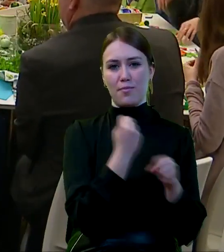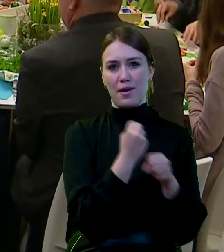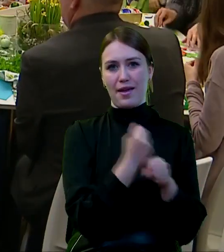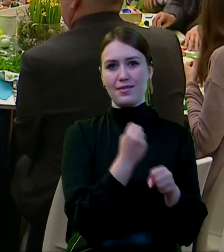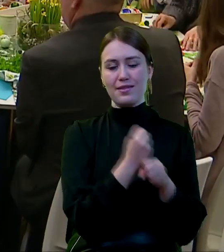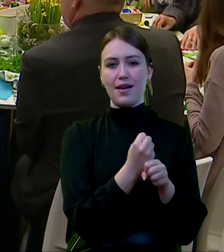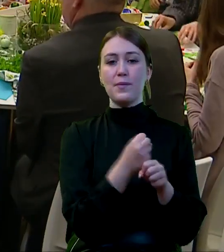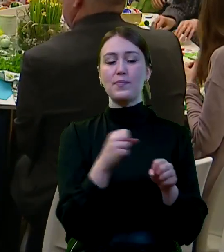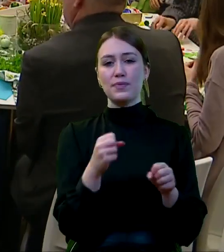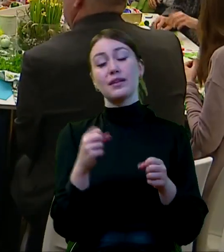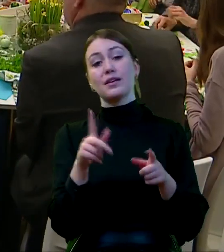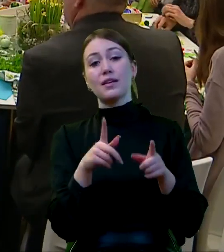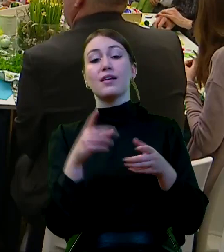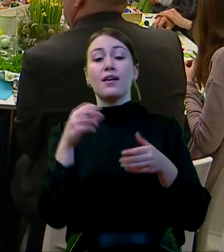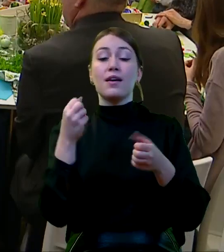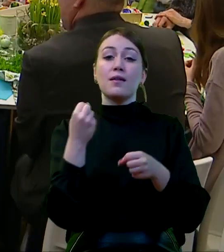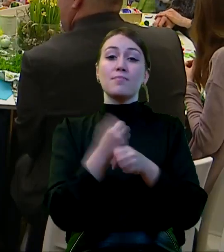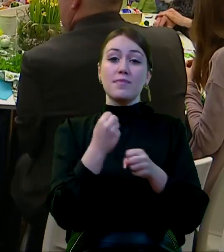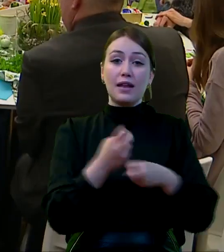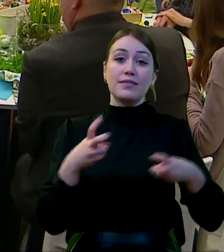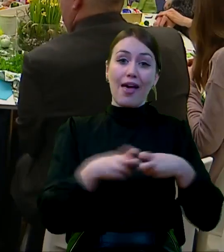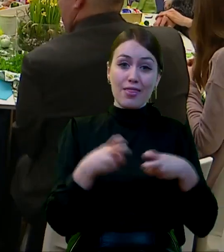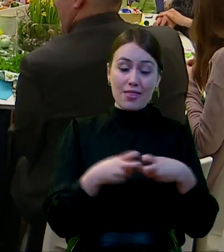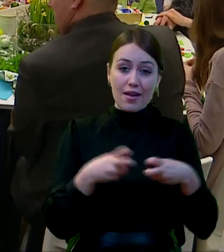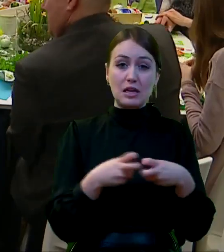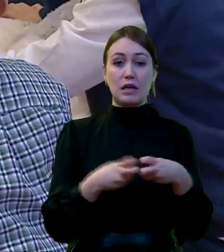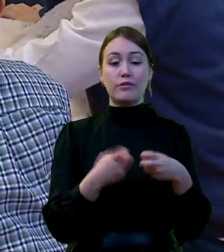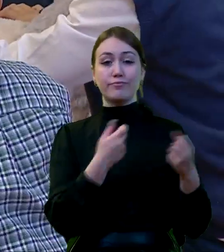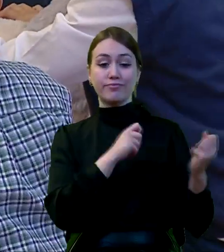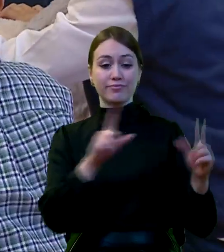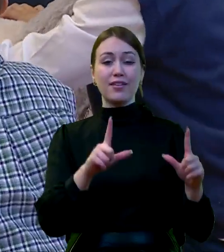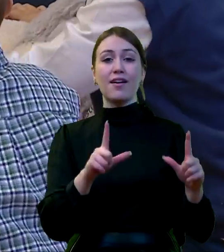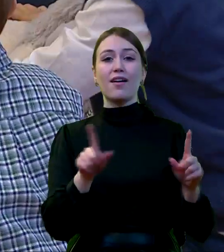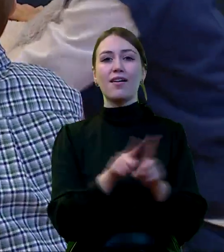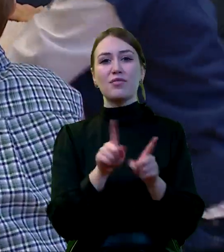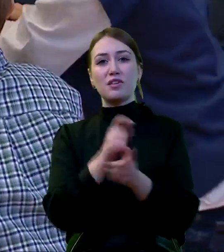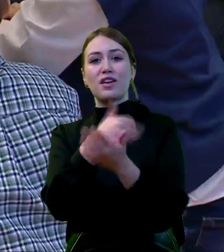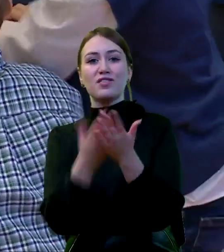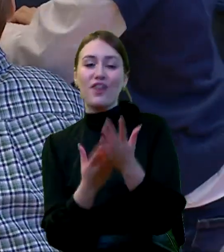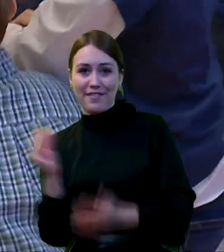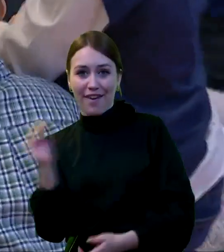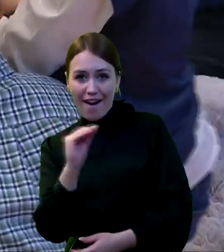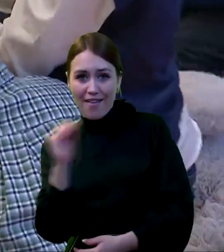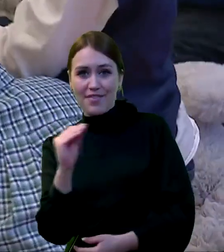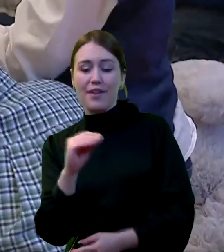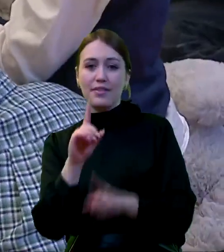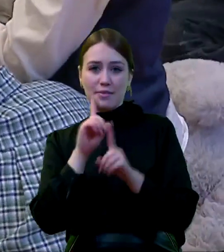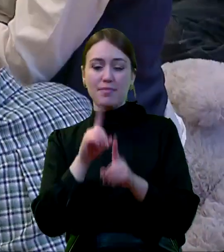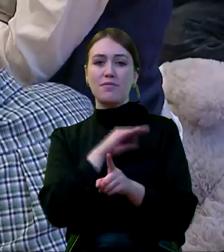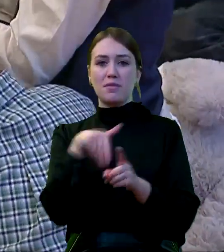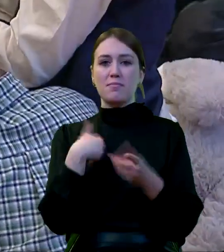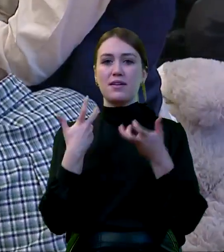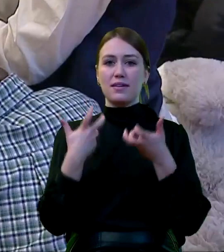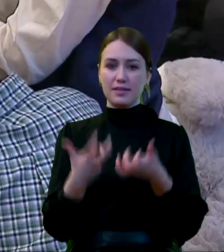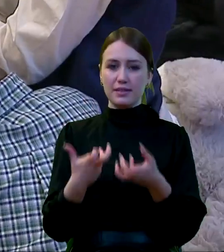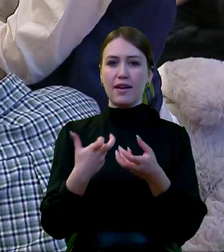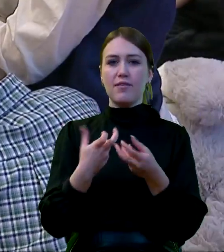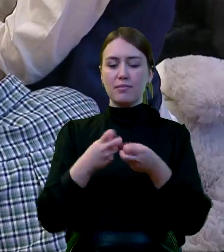pracą zdalną, z pracą być może na część etatu. Chcemy upowszechniać takie